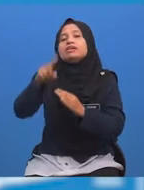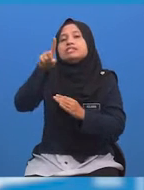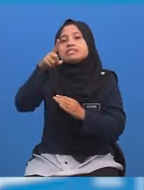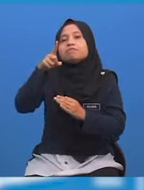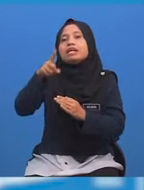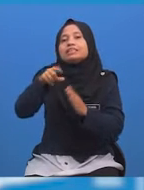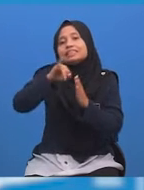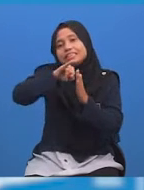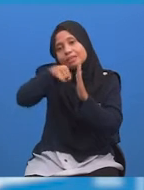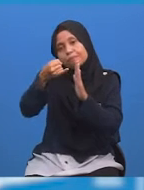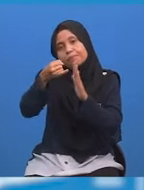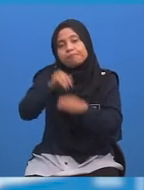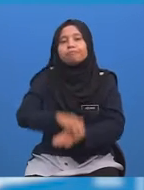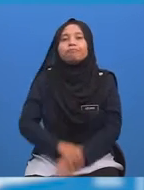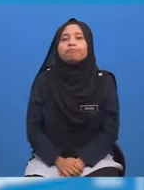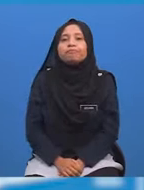11 jam